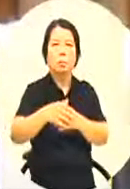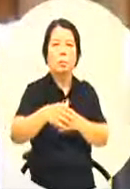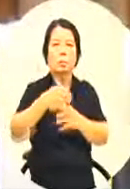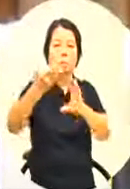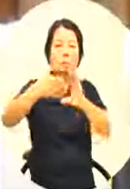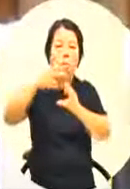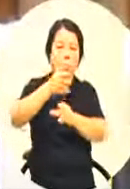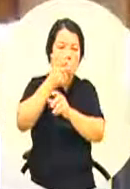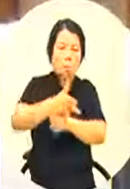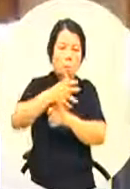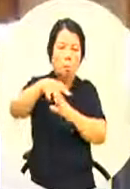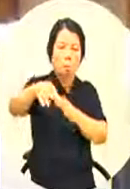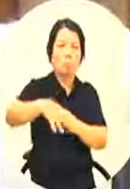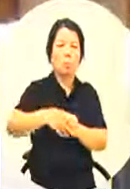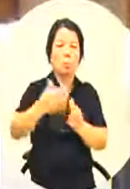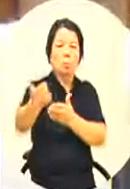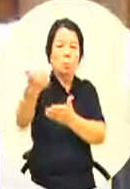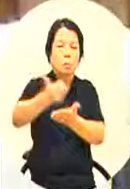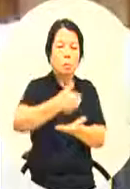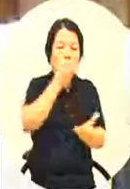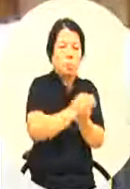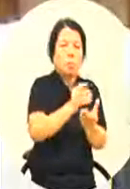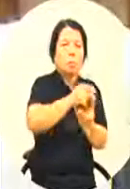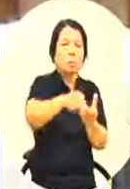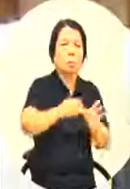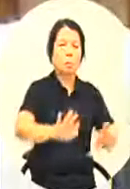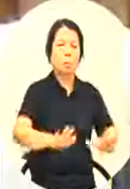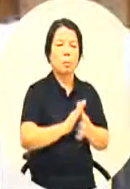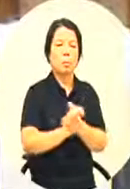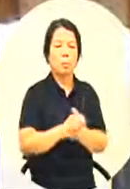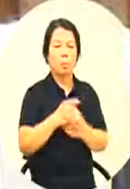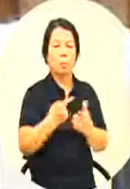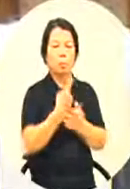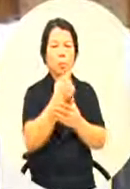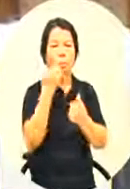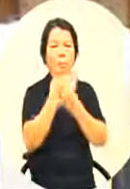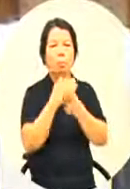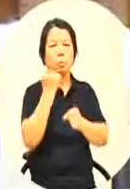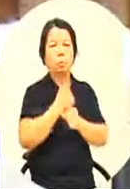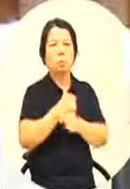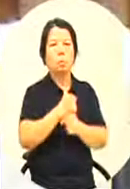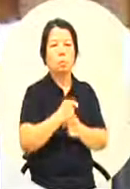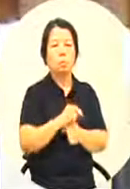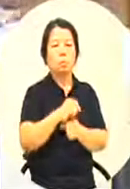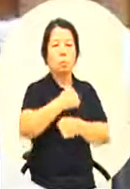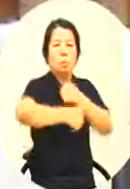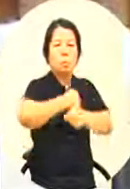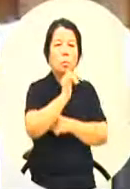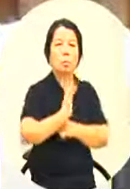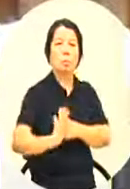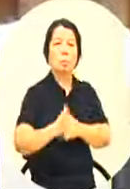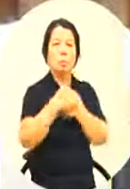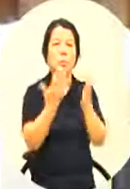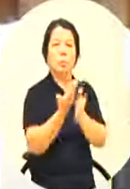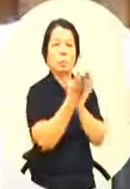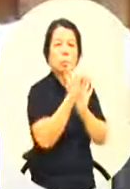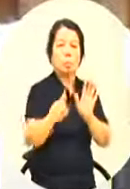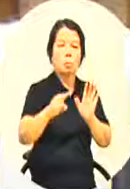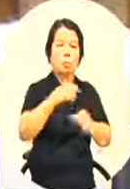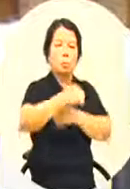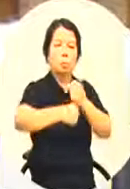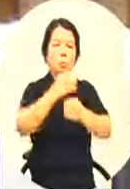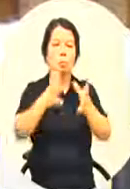到高雄其实高雄我觉得我在观察文化局目前为止的做法还比较动态就是我就是办展览办活动